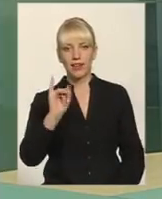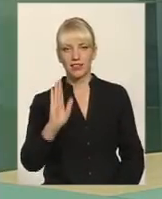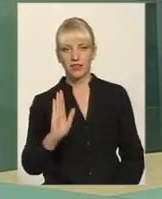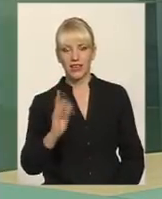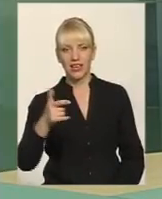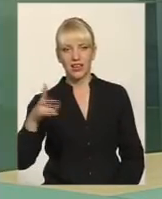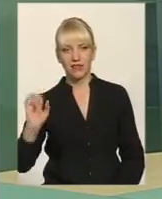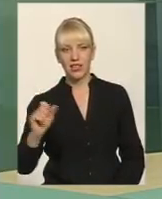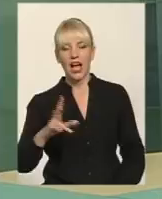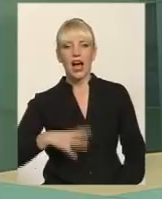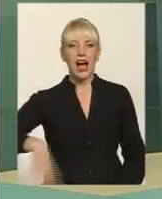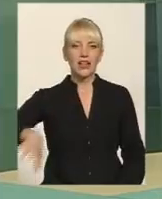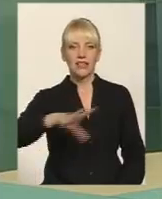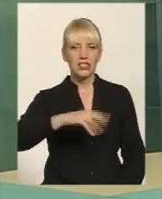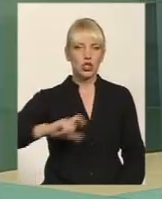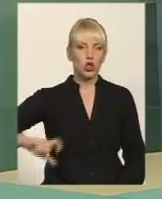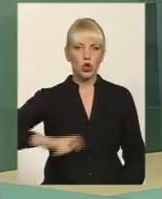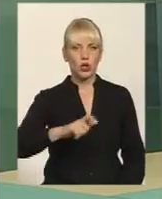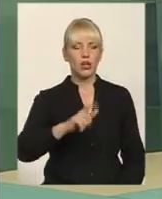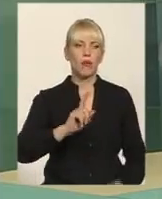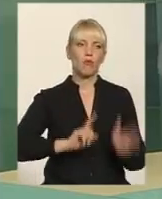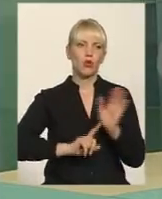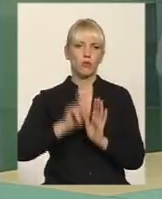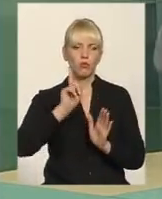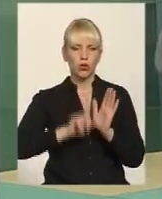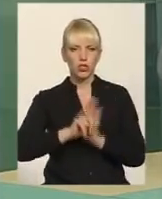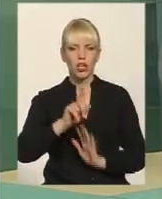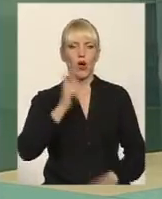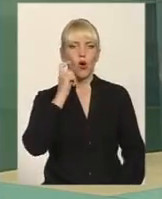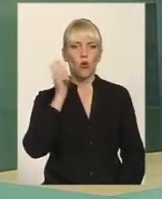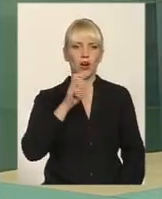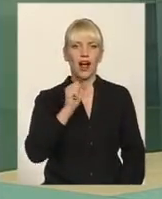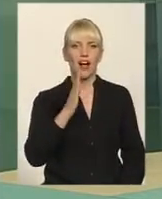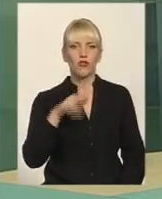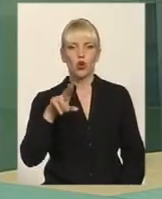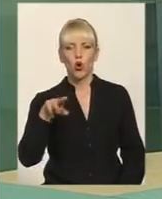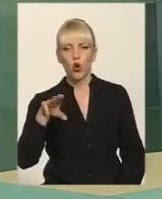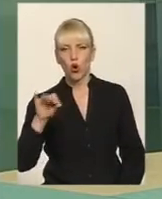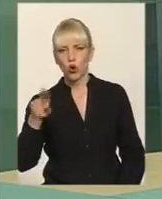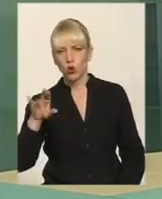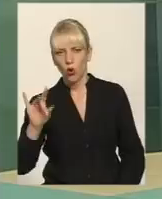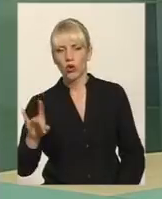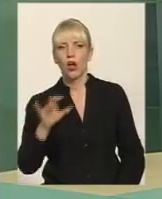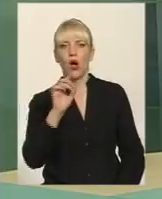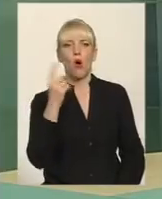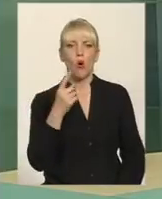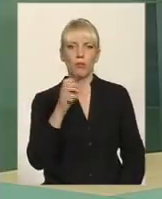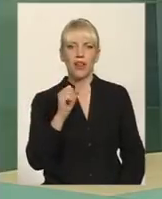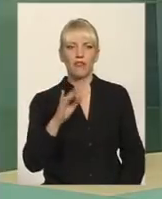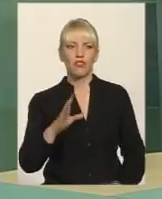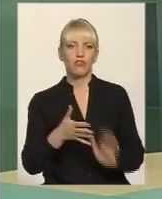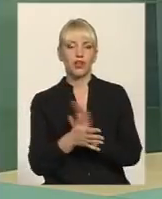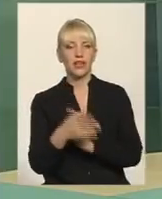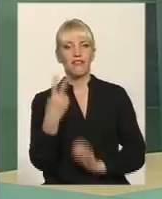а на дороги по всій країні, починаючи з Украфтодору на державні дороги і те, що передавалося на Облафтодору, витрачено 2